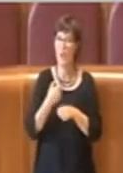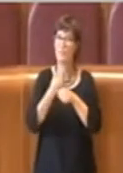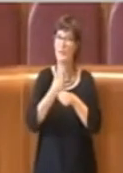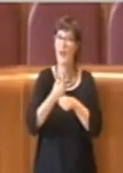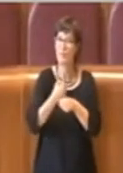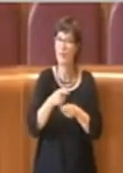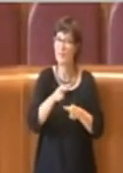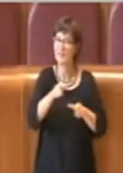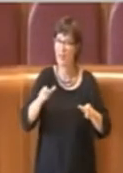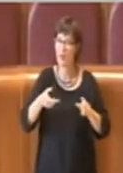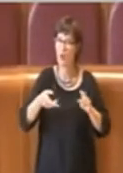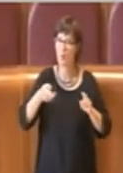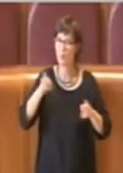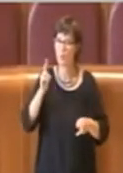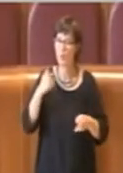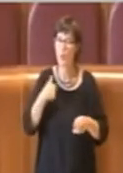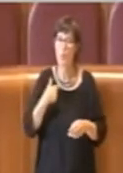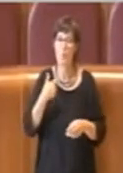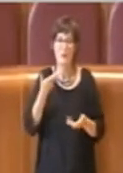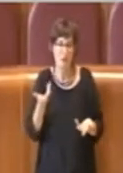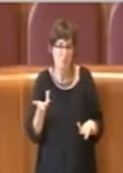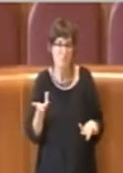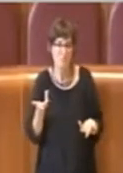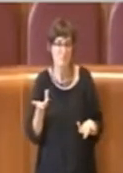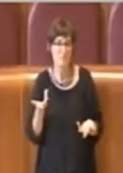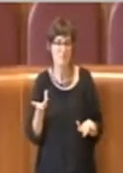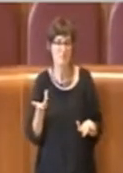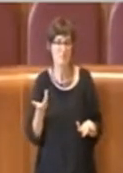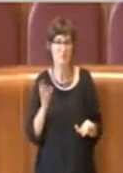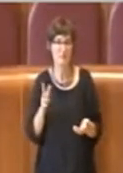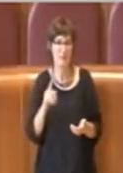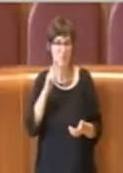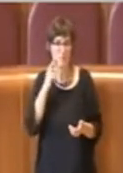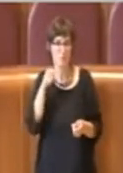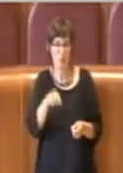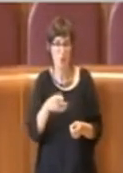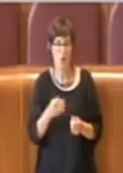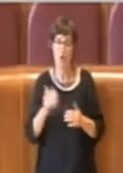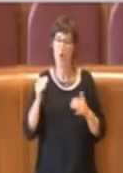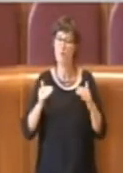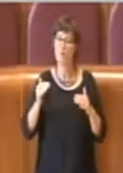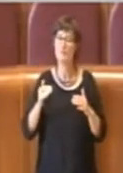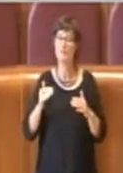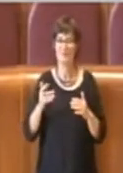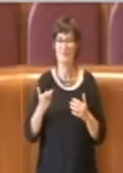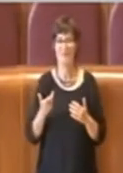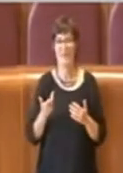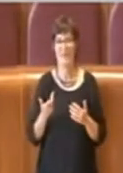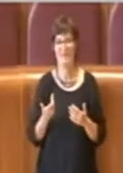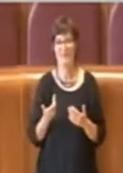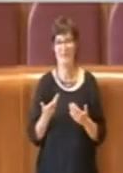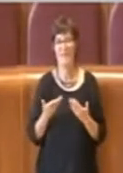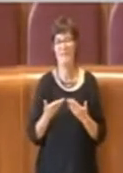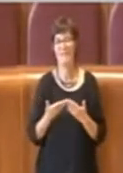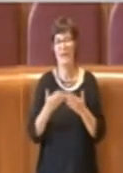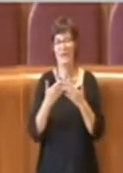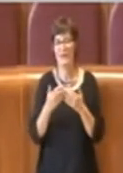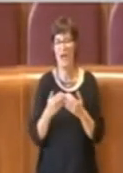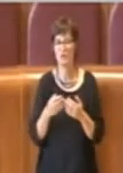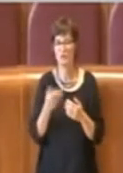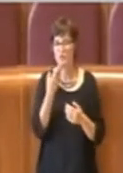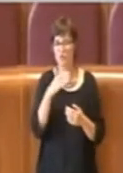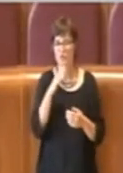cittadina, quindi un bilanciamento completamente favorevole per le rappresentanze. Una cosa importante è che la